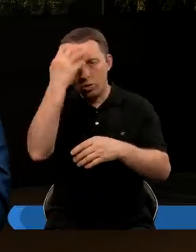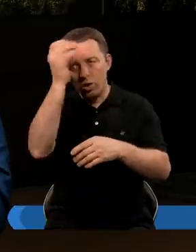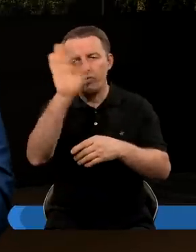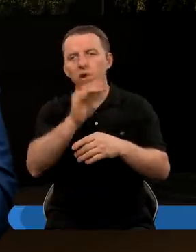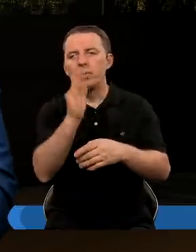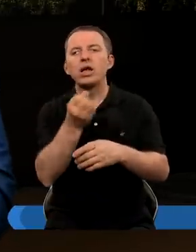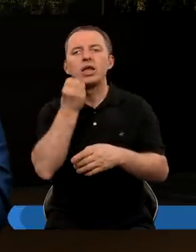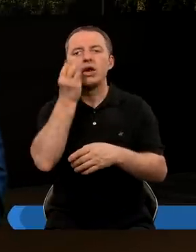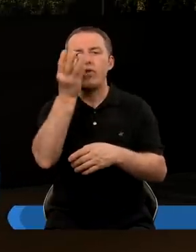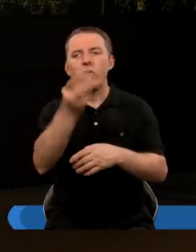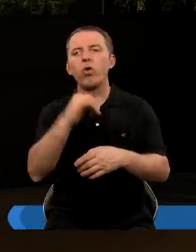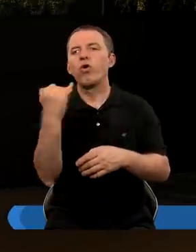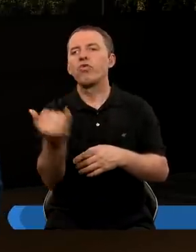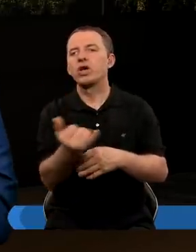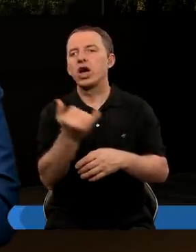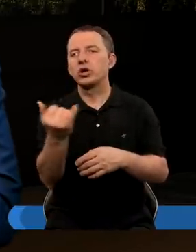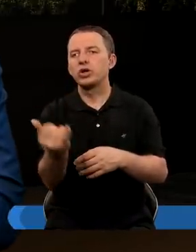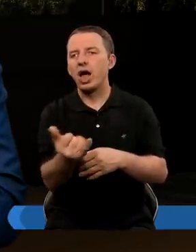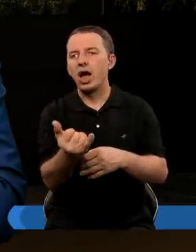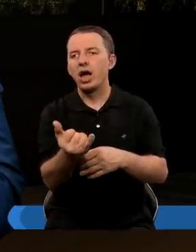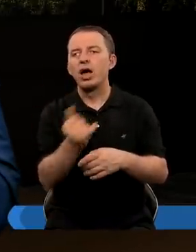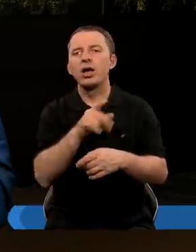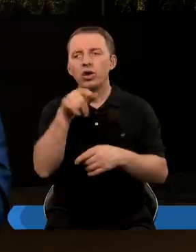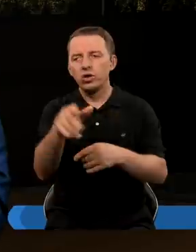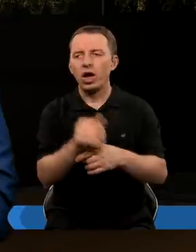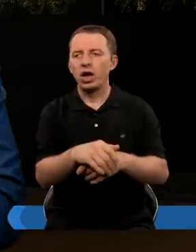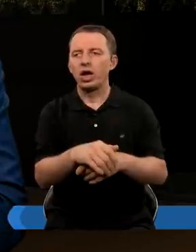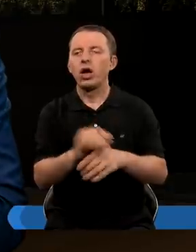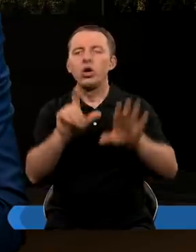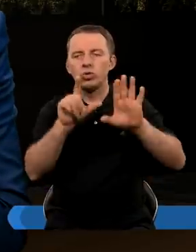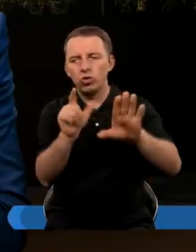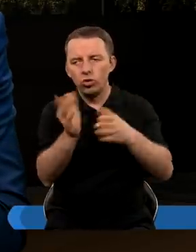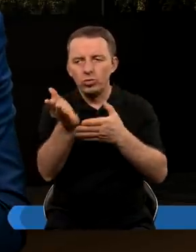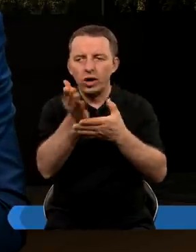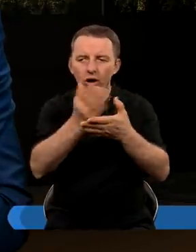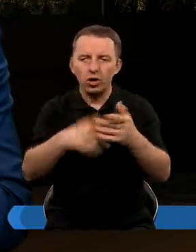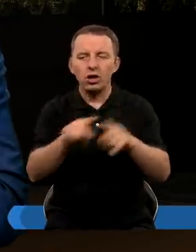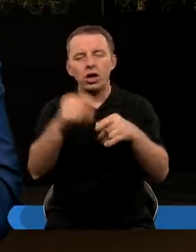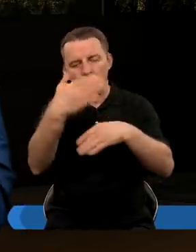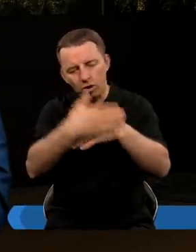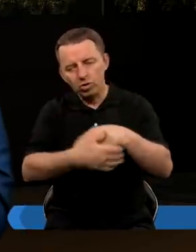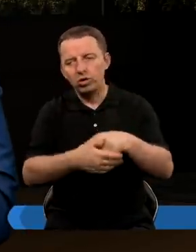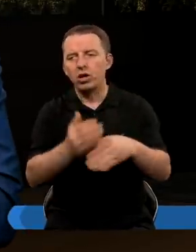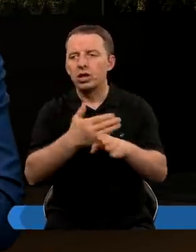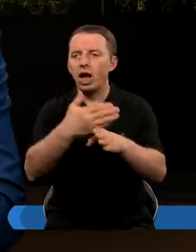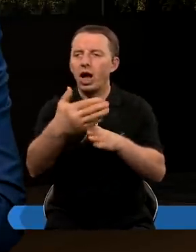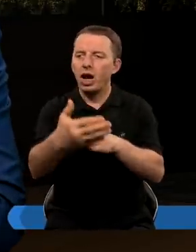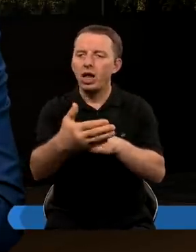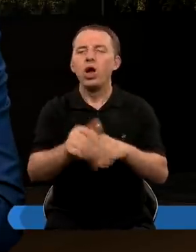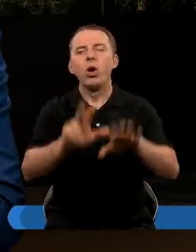Boże, które będzie trwało wiecznie. Tak samo kończy się siódmy rozdział, tak samo kończy się dalej